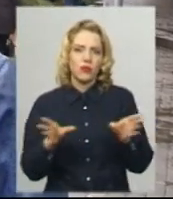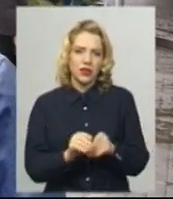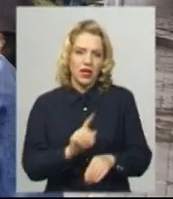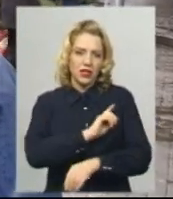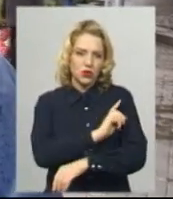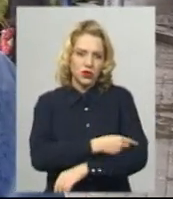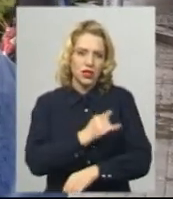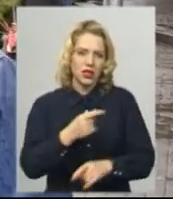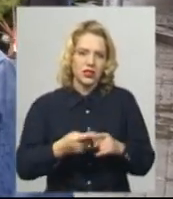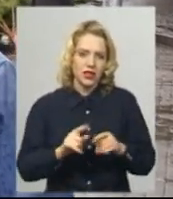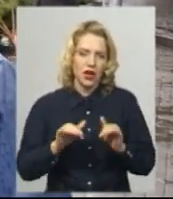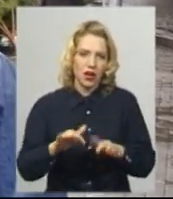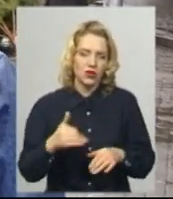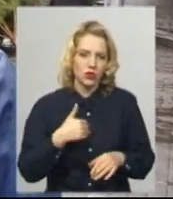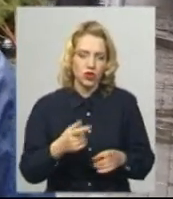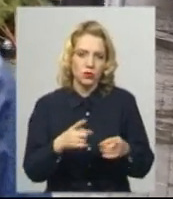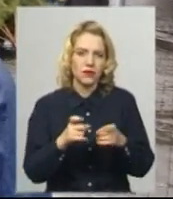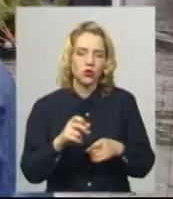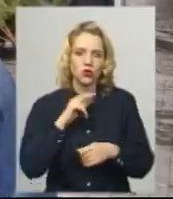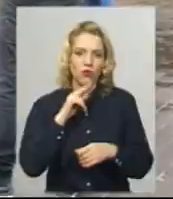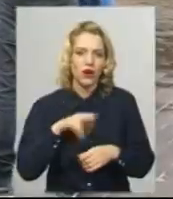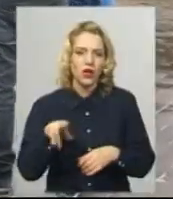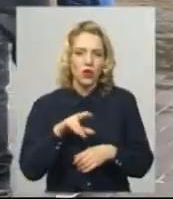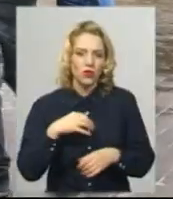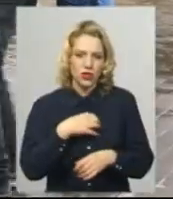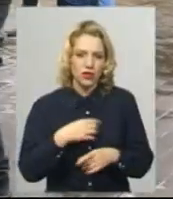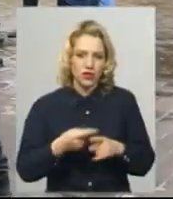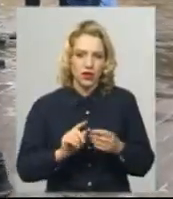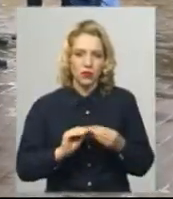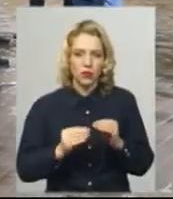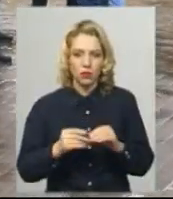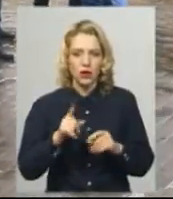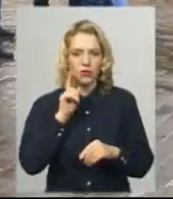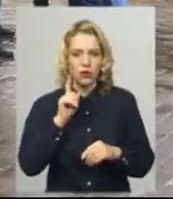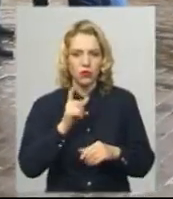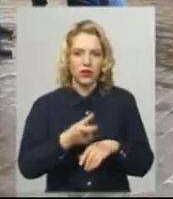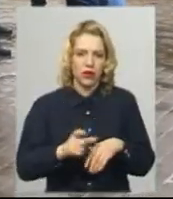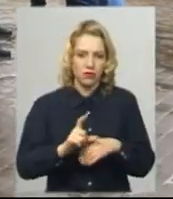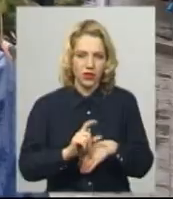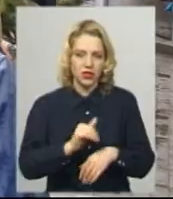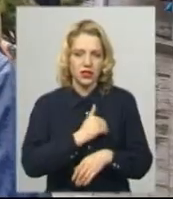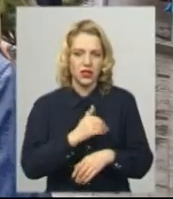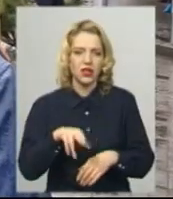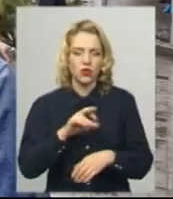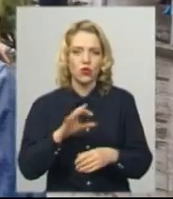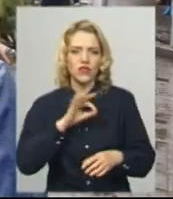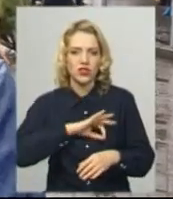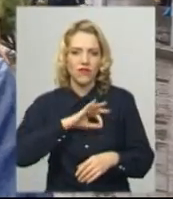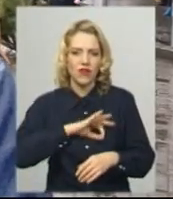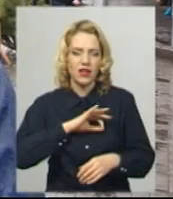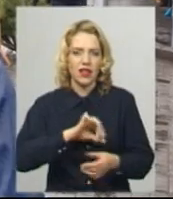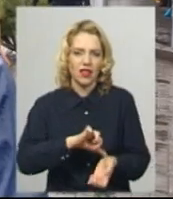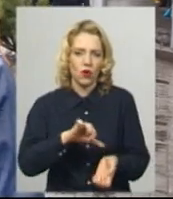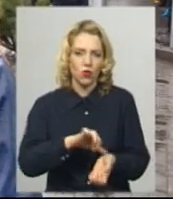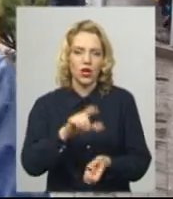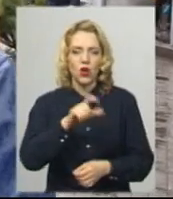хочемо звернути увагу суспільства до глобальності цієї проблеми. Молодь найбільш схильна до вживання наркотиків, каже Сергій Галицький. Люди,